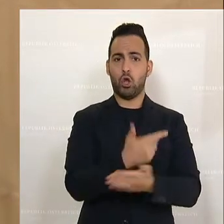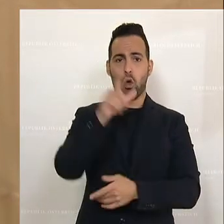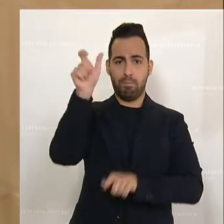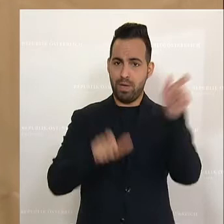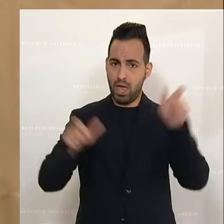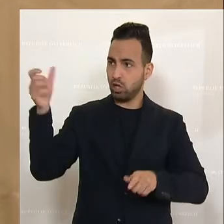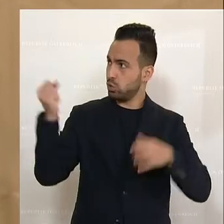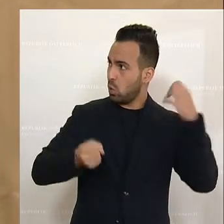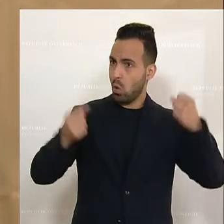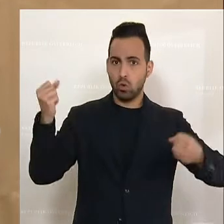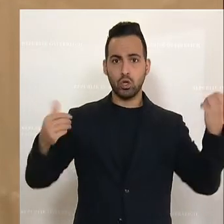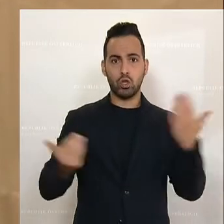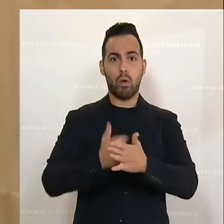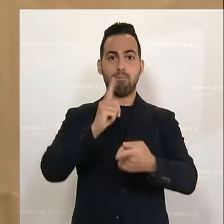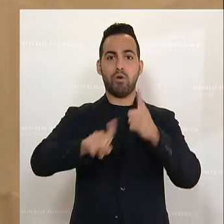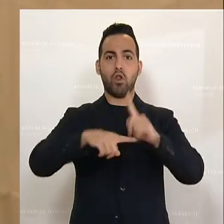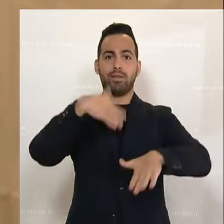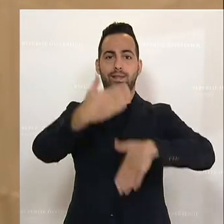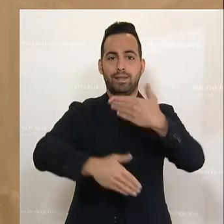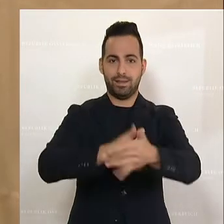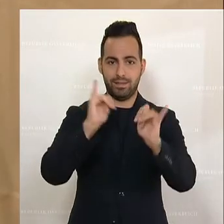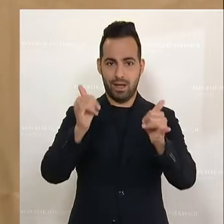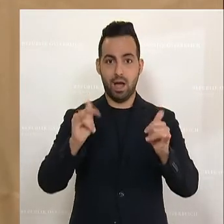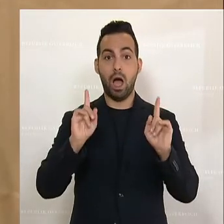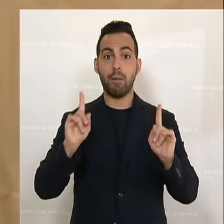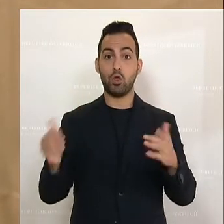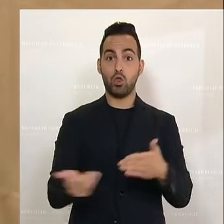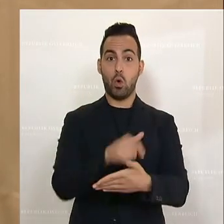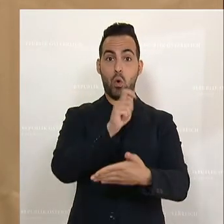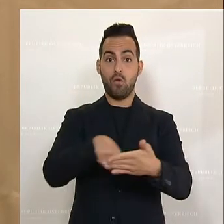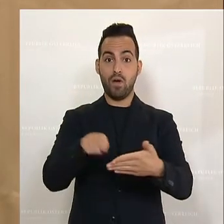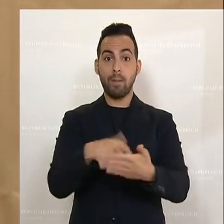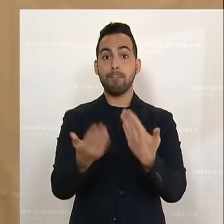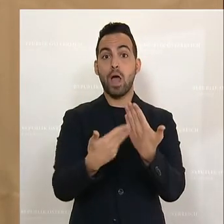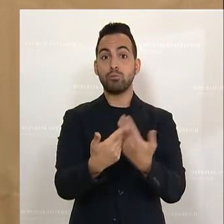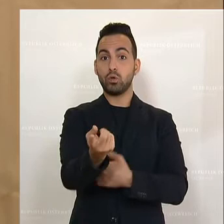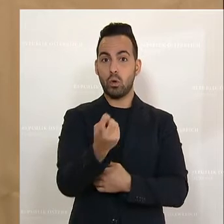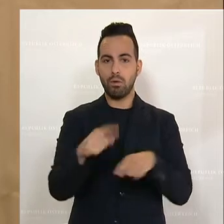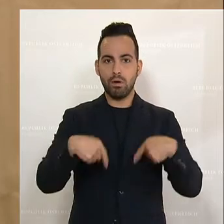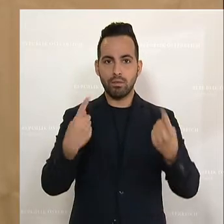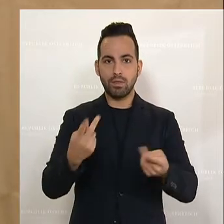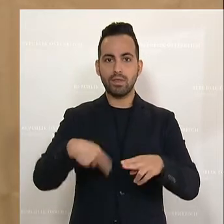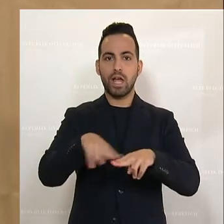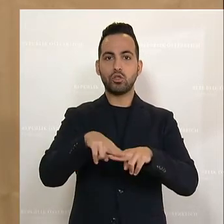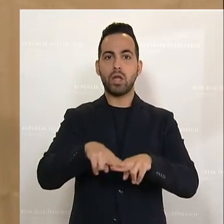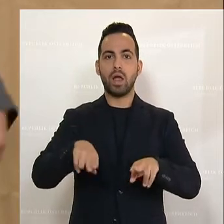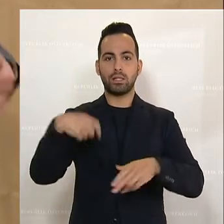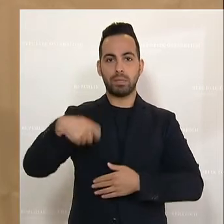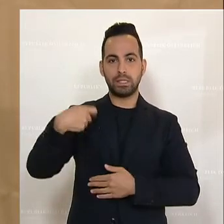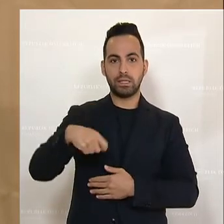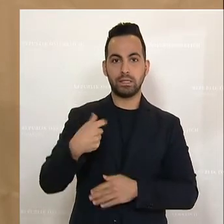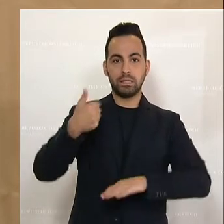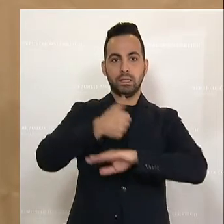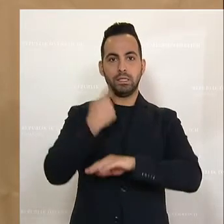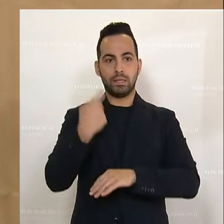walten lässt. Eine Neuwahl würde auch das Dilemma des Herrn Nationalratspräsidenten lösen, der